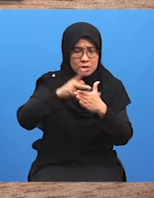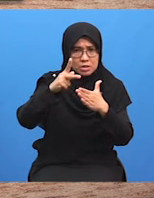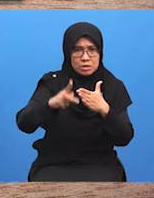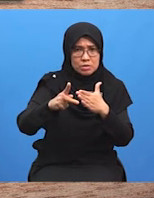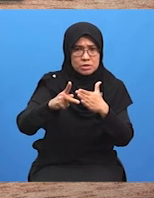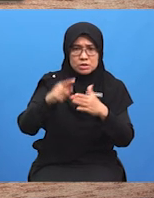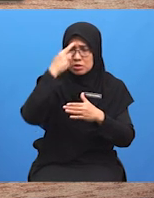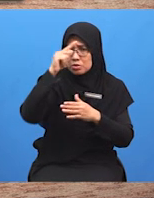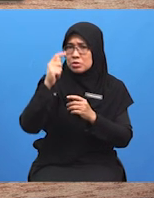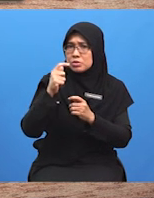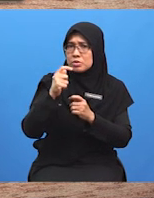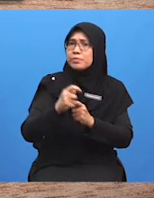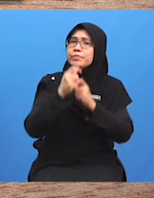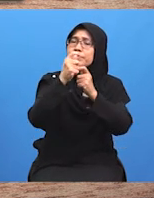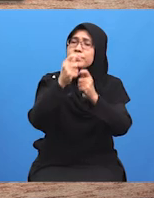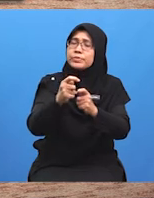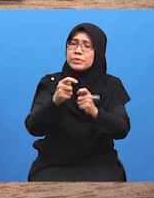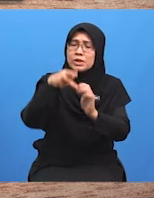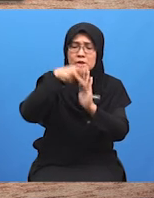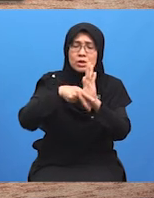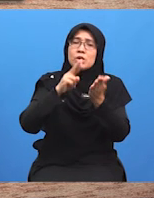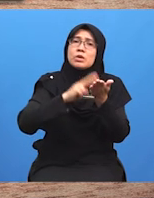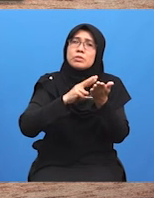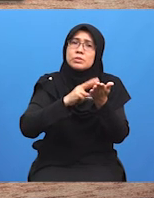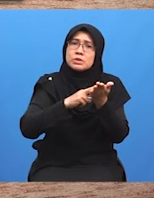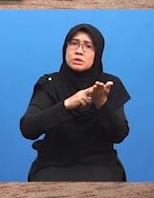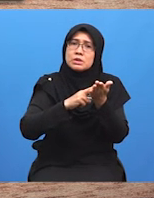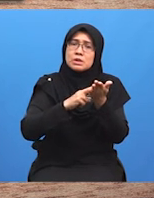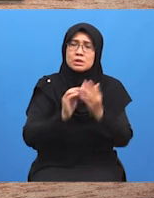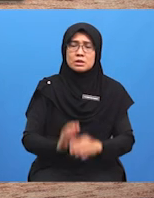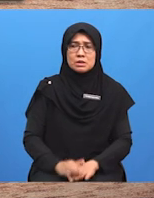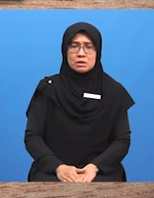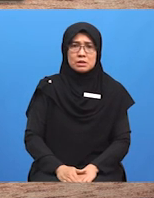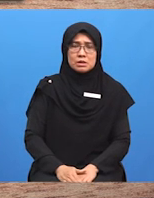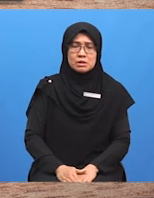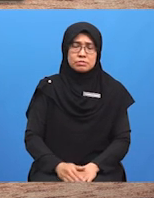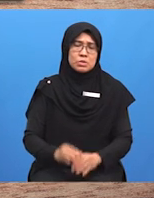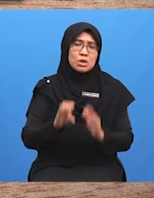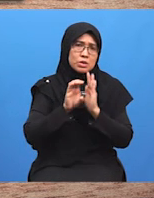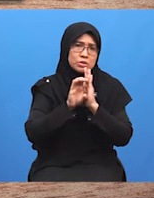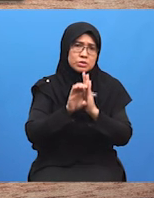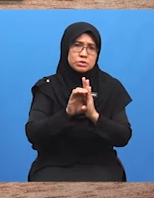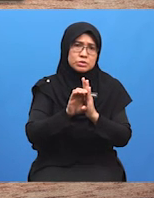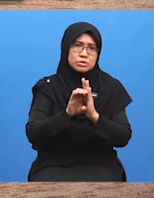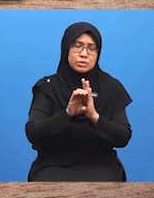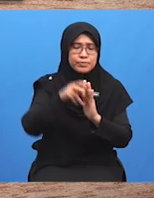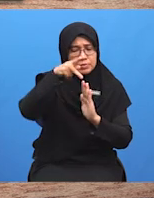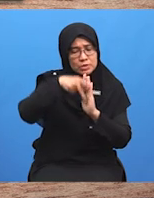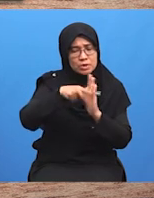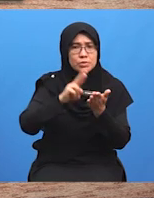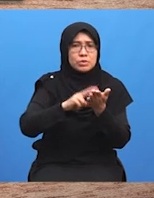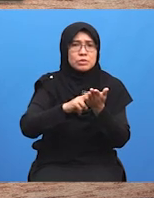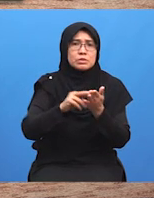Pihak tersebut akan berpura bahawa dia tiada kuasa untuk mengubah syarat